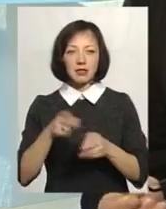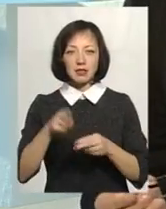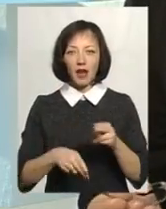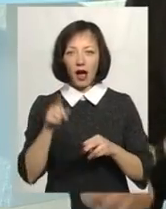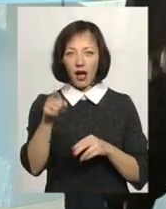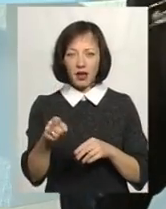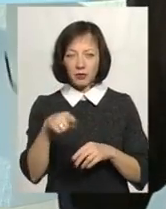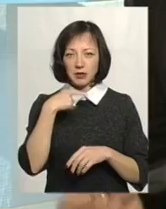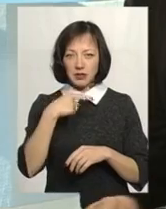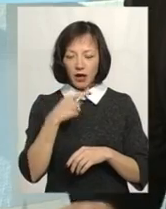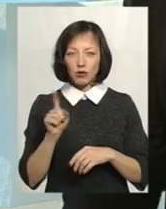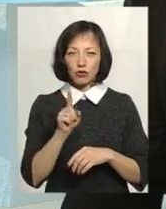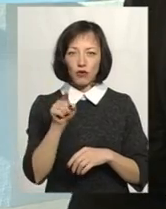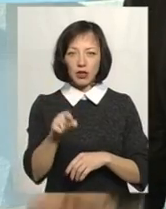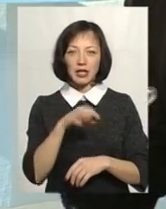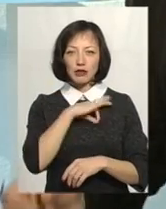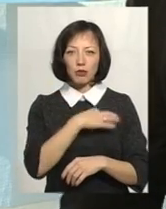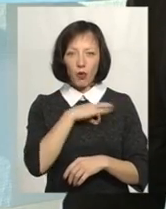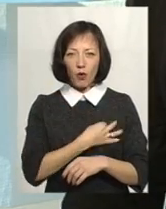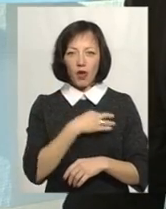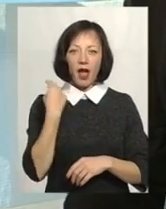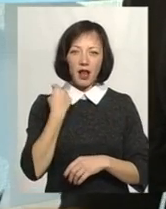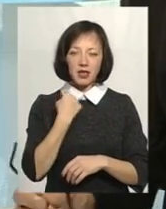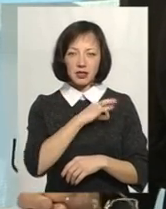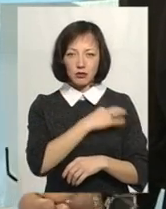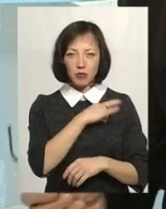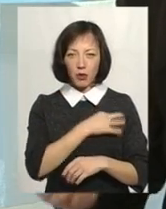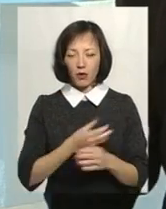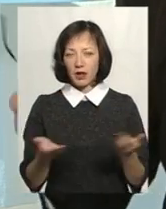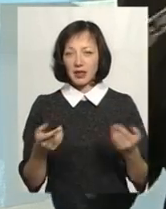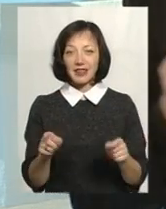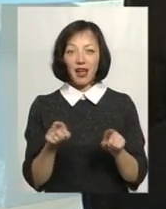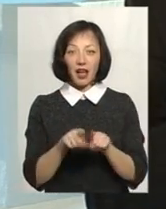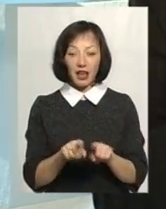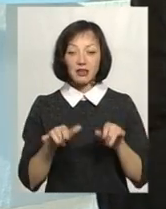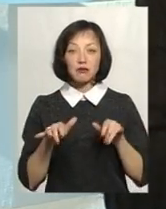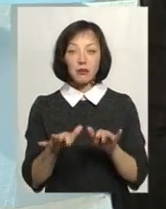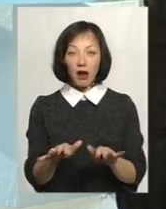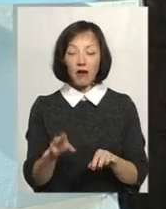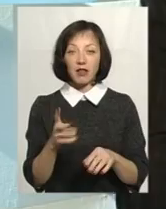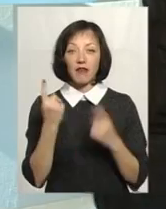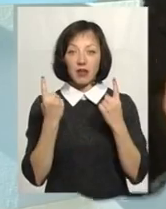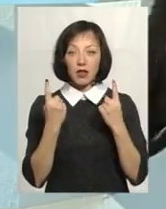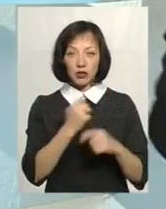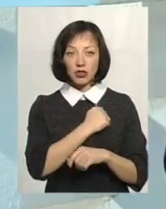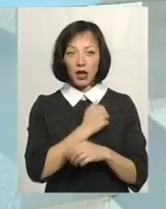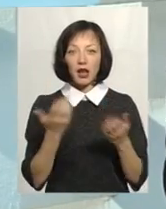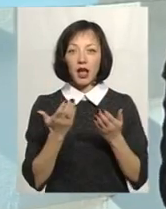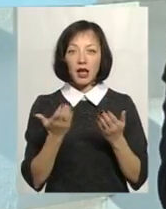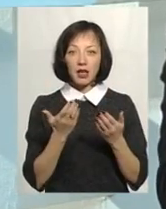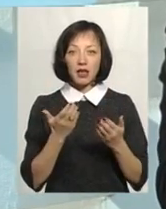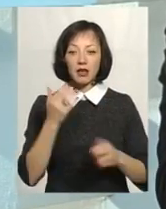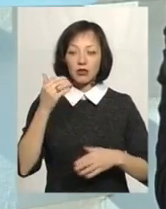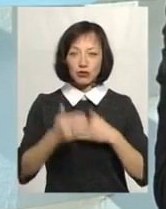приписали, що вони польські шпіони, англійські шпіони. І таких справ, на превеликий жаль, які пройшли